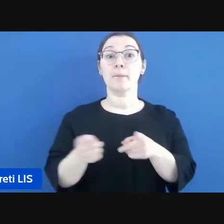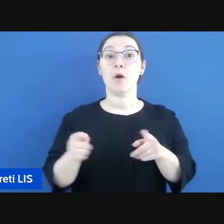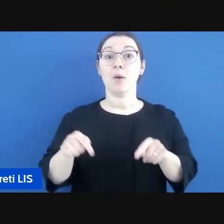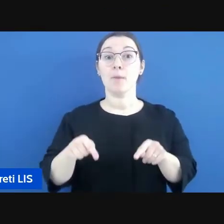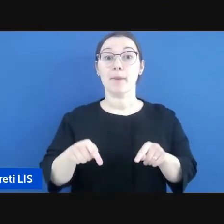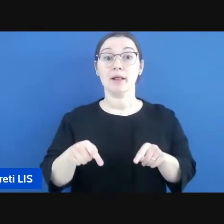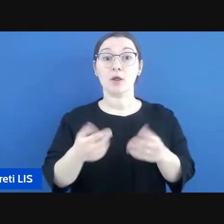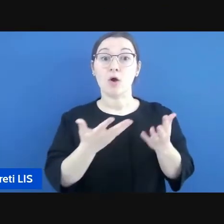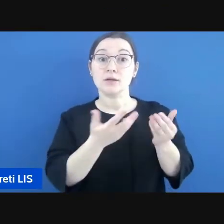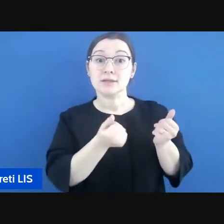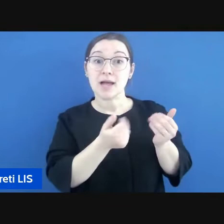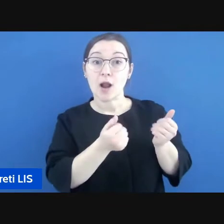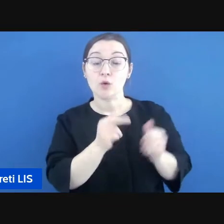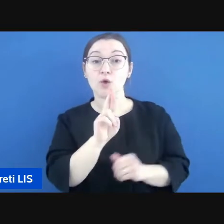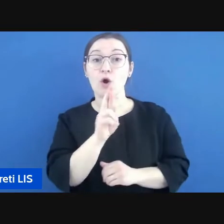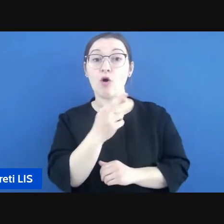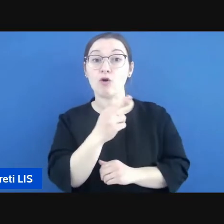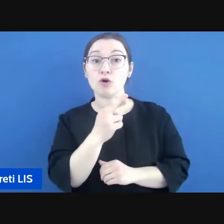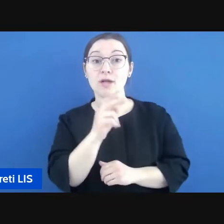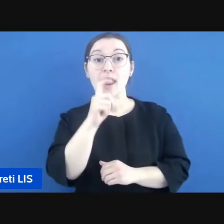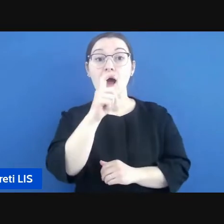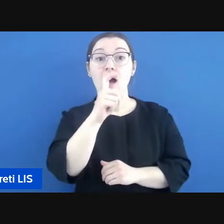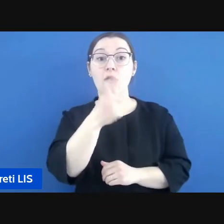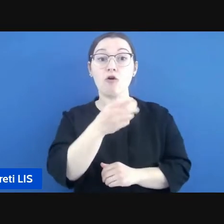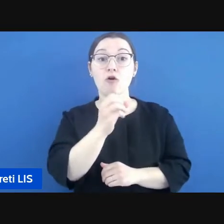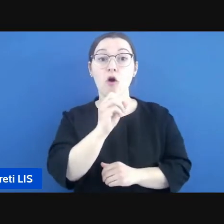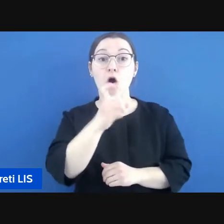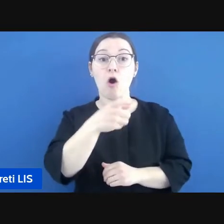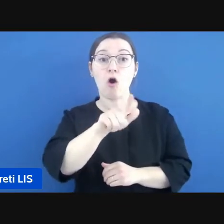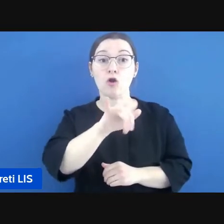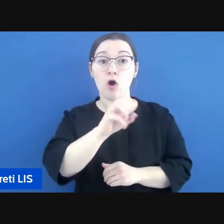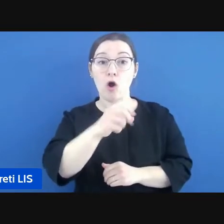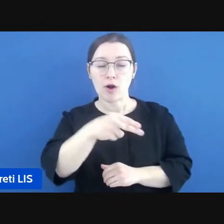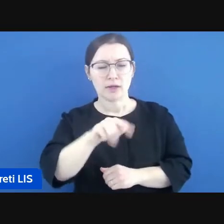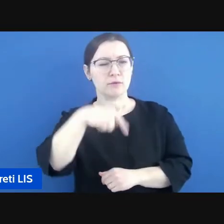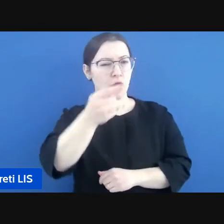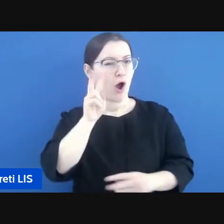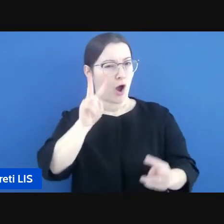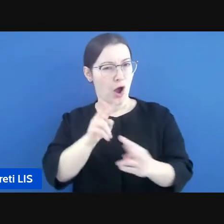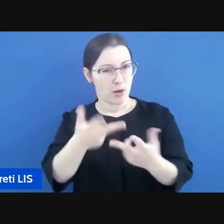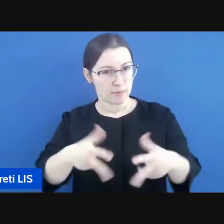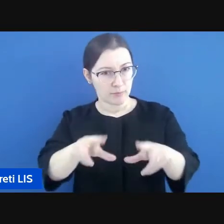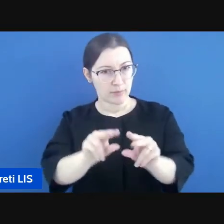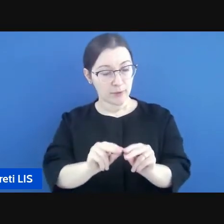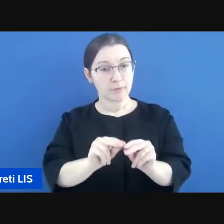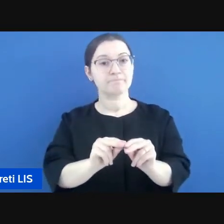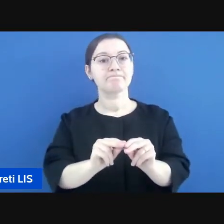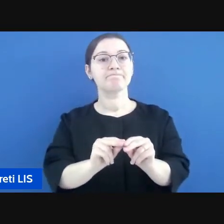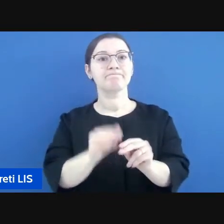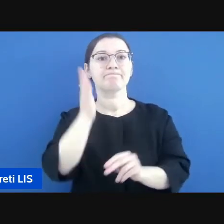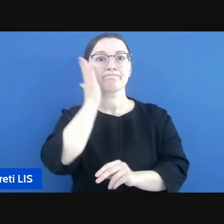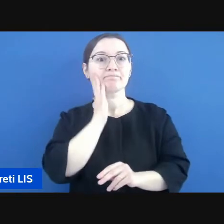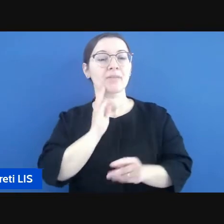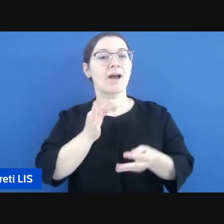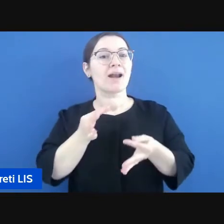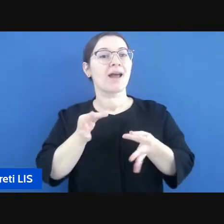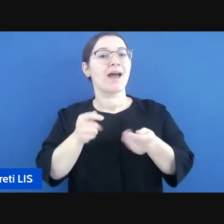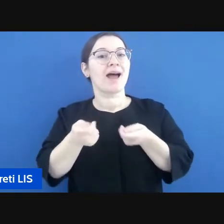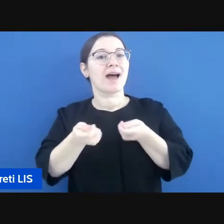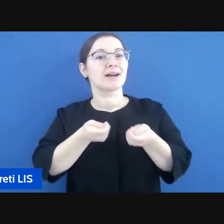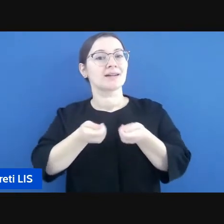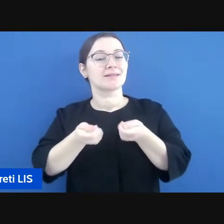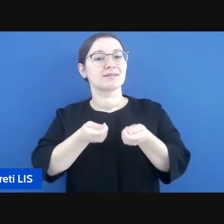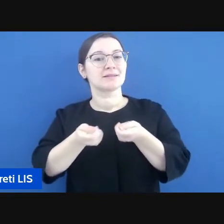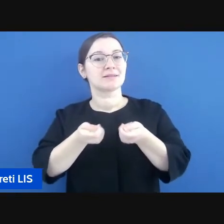saluto Rossella Gorglioni però poi dopo la rivedremo e chiedo alla regia di mandare